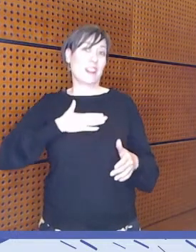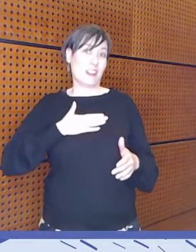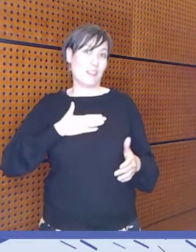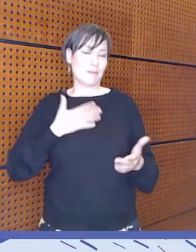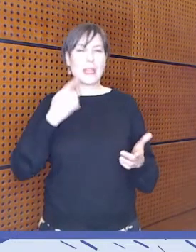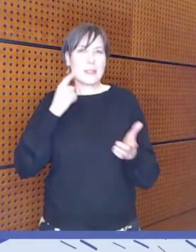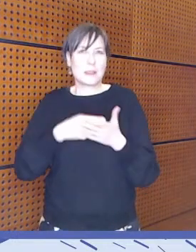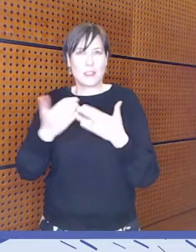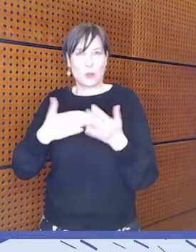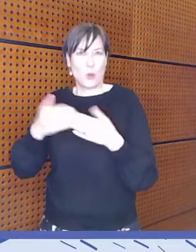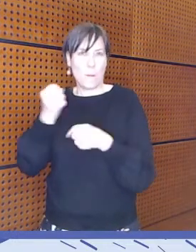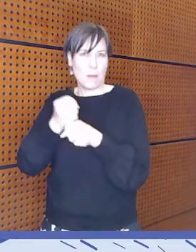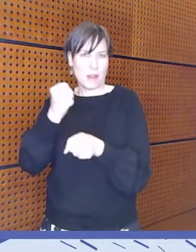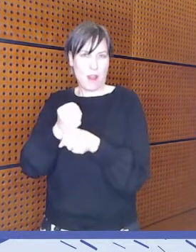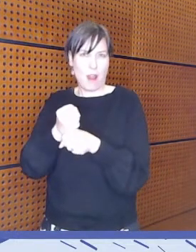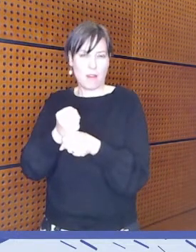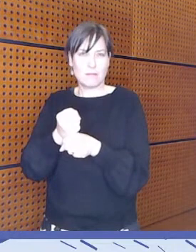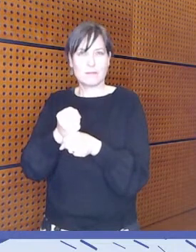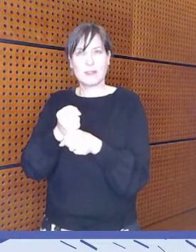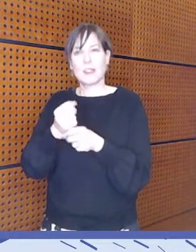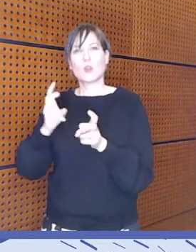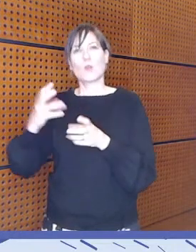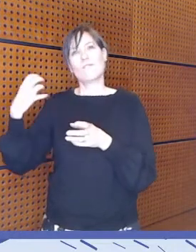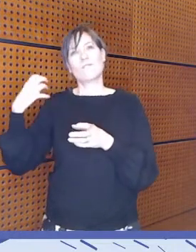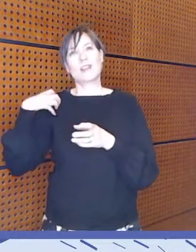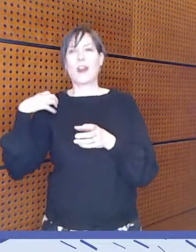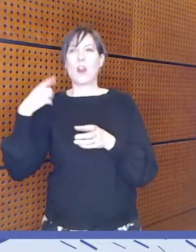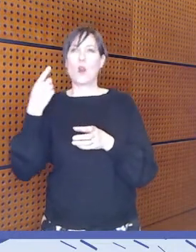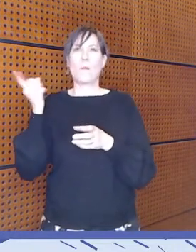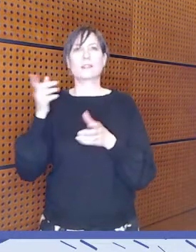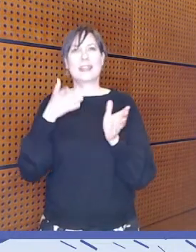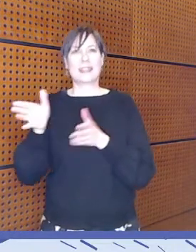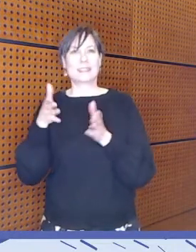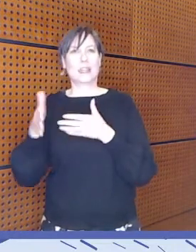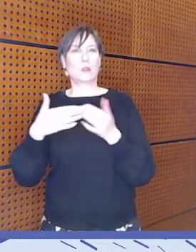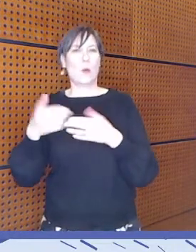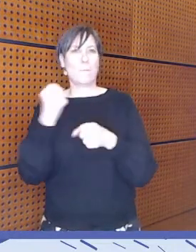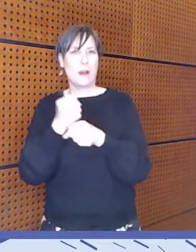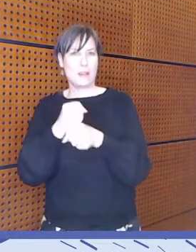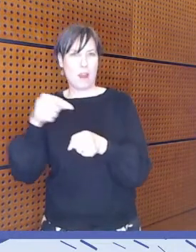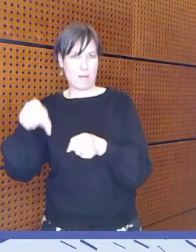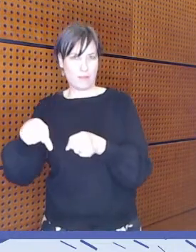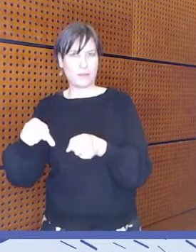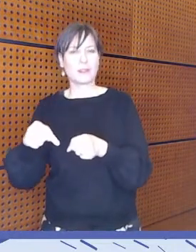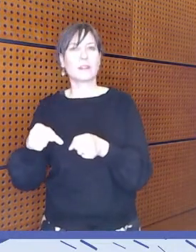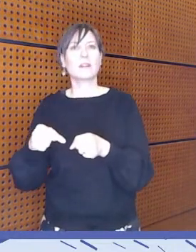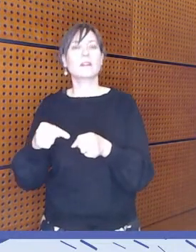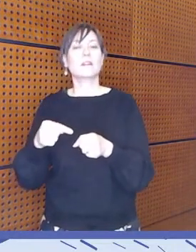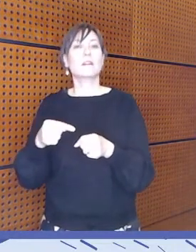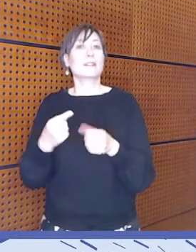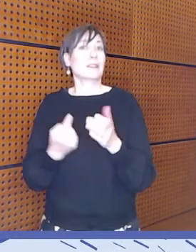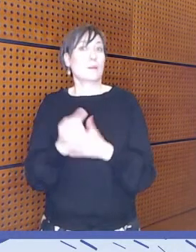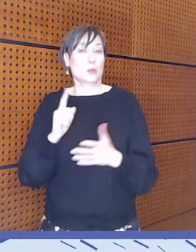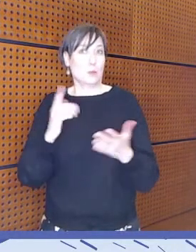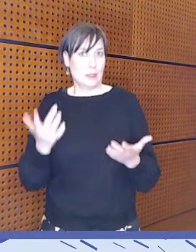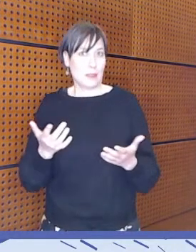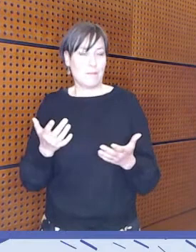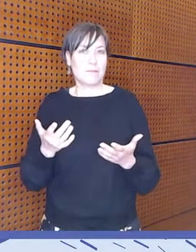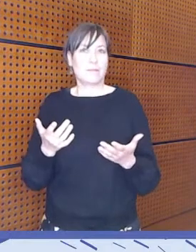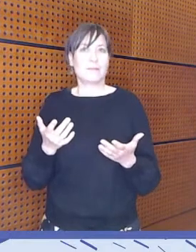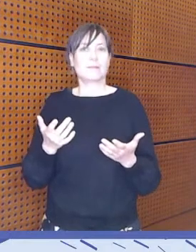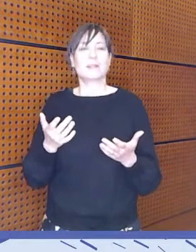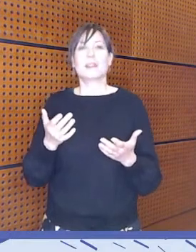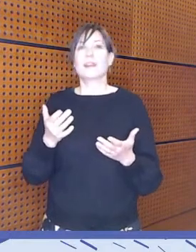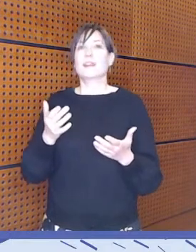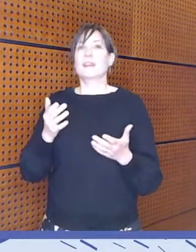työpaja, jonka vaikka on järjestänyt joku viranomaistaho, joka haluaa osallistaa, niin siellä useasti käy niin, että jos niitä on tosi vähän, niin